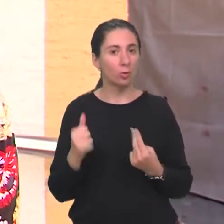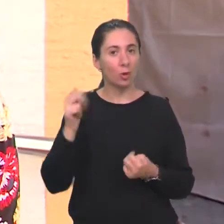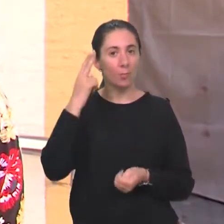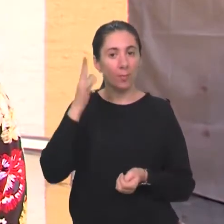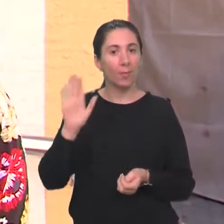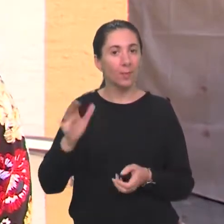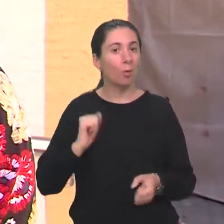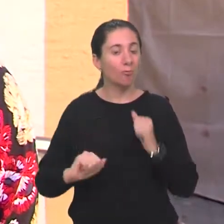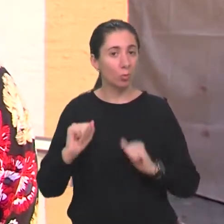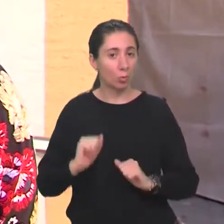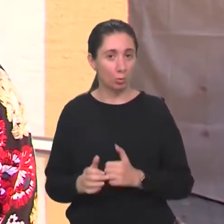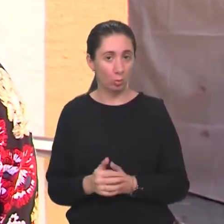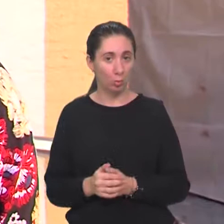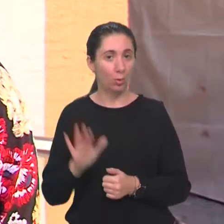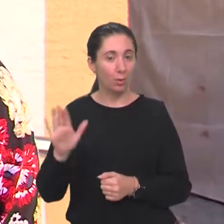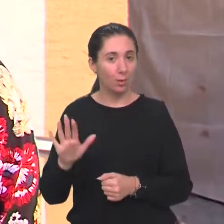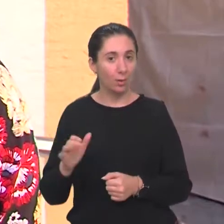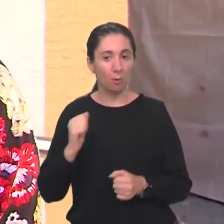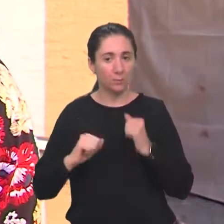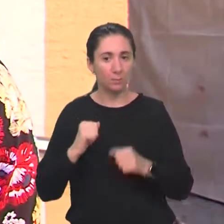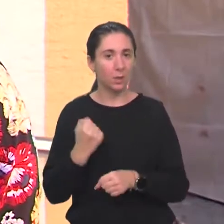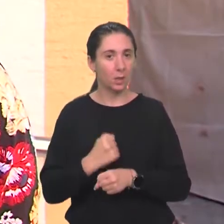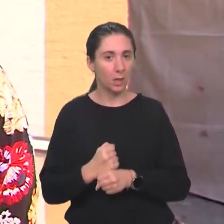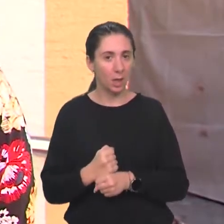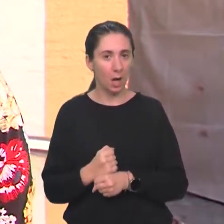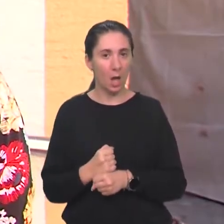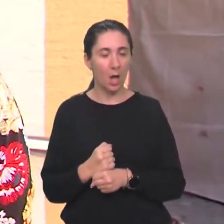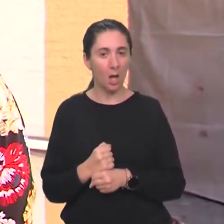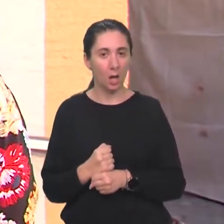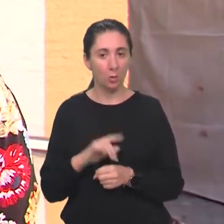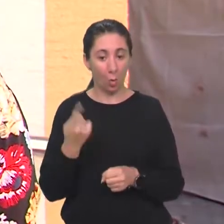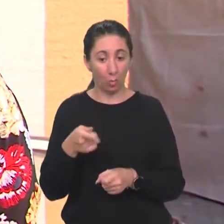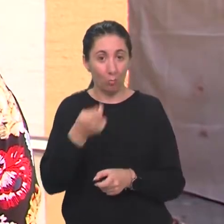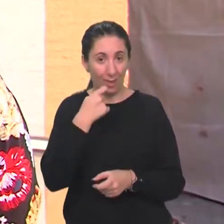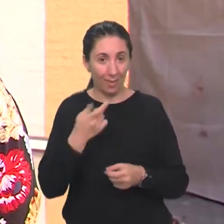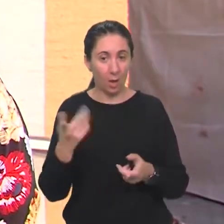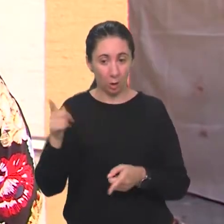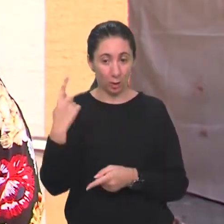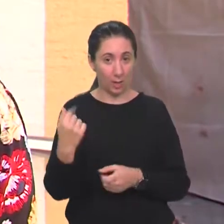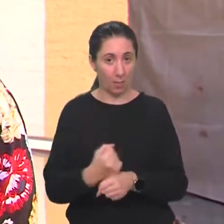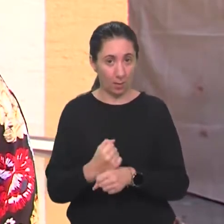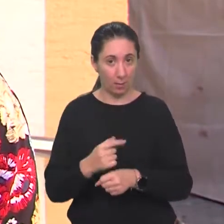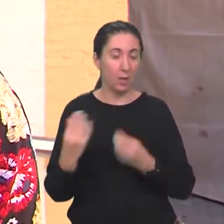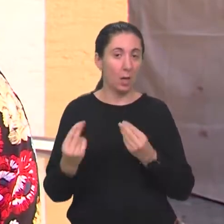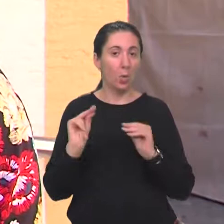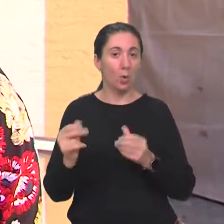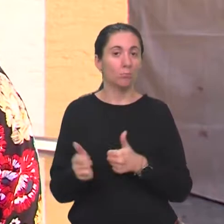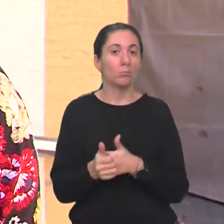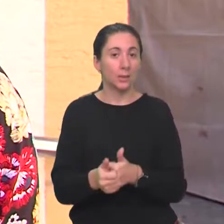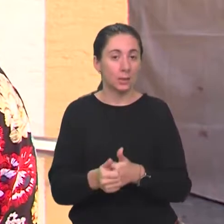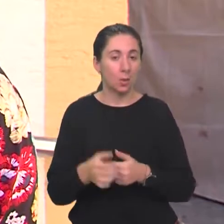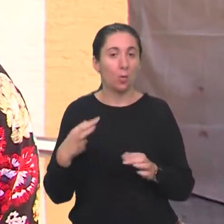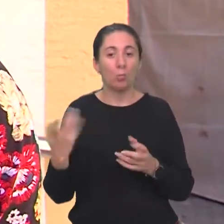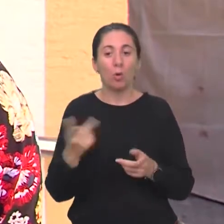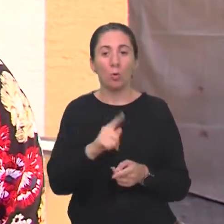prepoznat njihov trud, njihov angažman i rad oko tih jela koja sami pripremili, uz asistenciju na onako